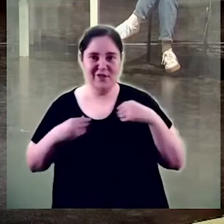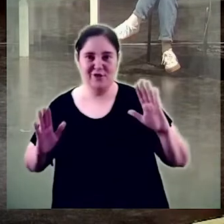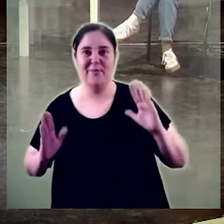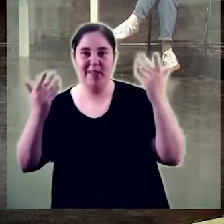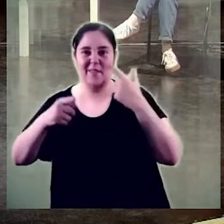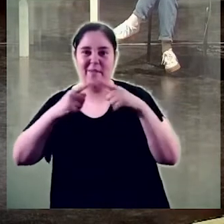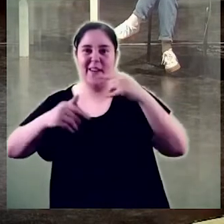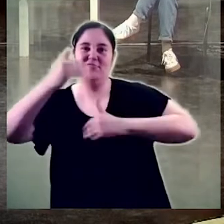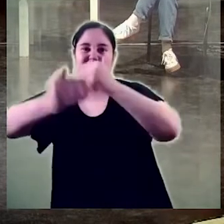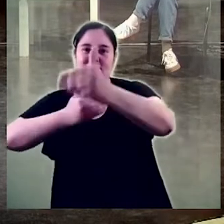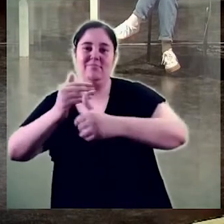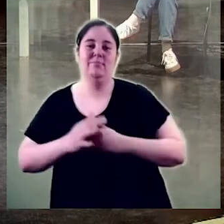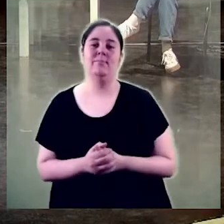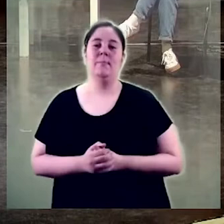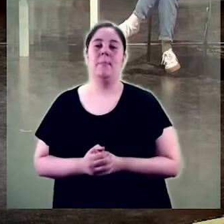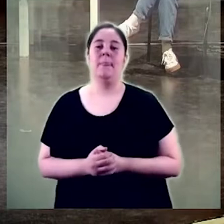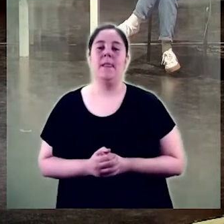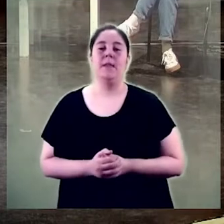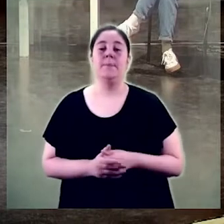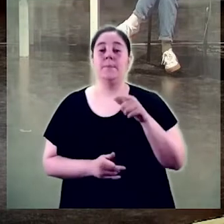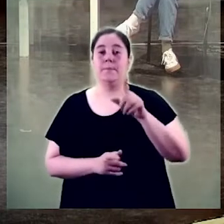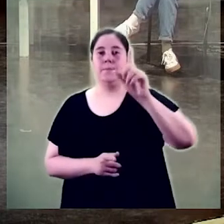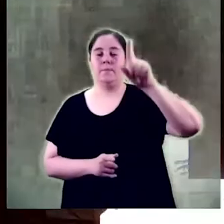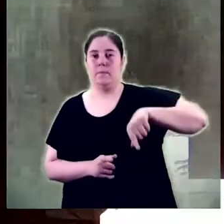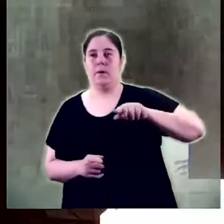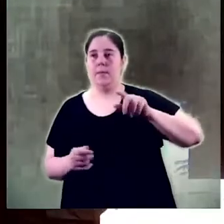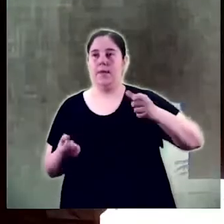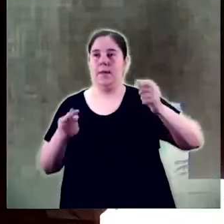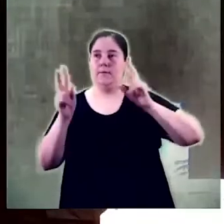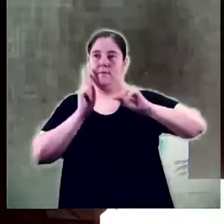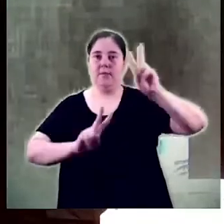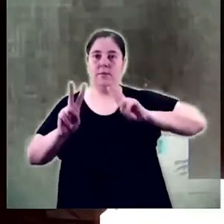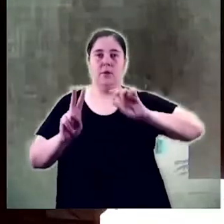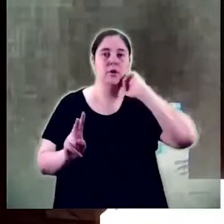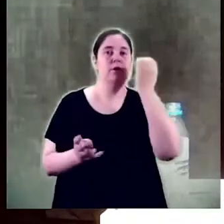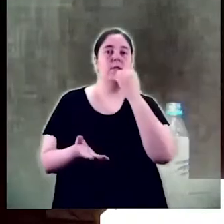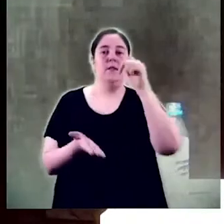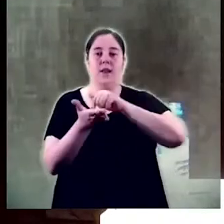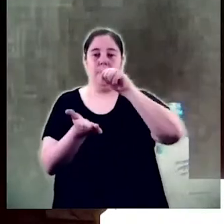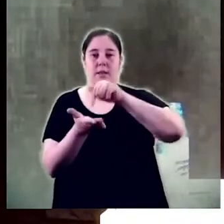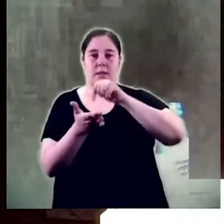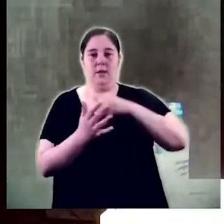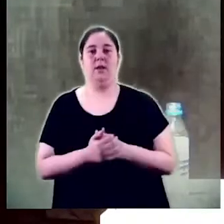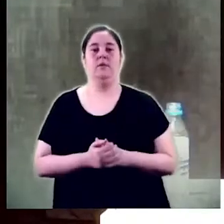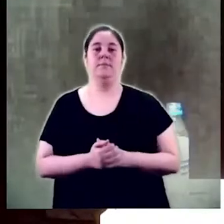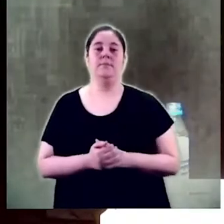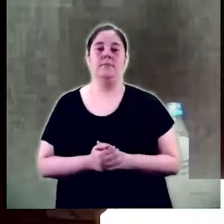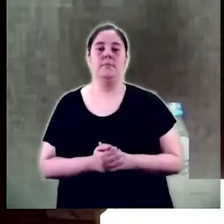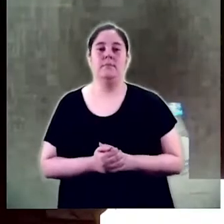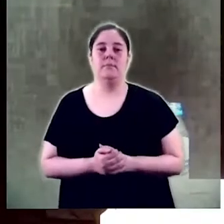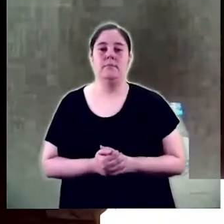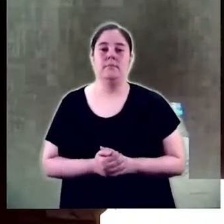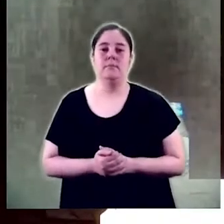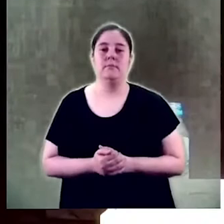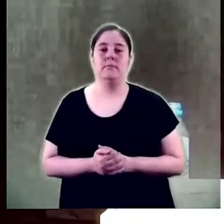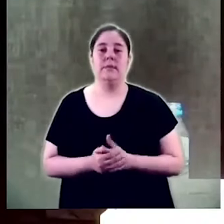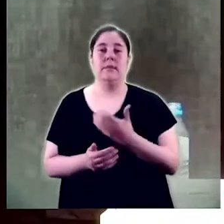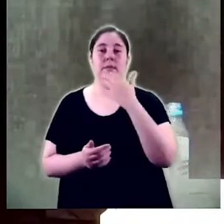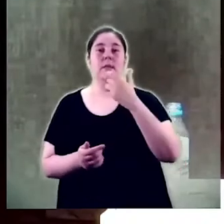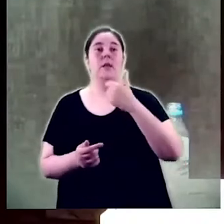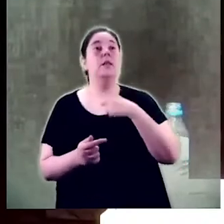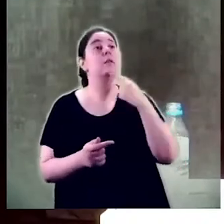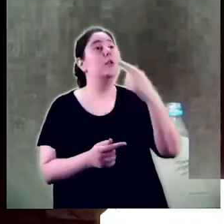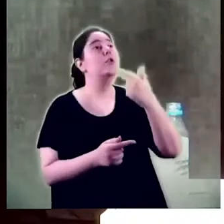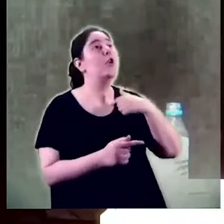supervivents alhora ella mateixa es visibilitza mentre reivindica et sé i em sé en el